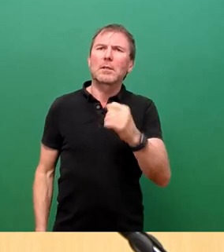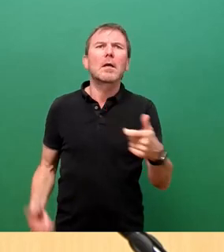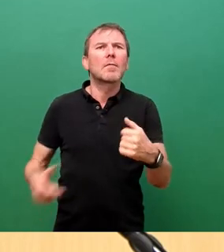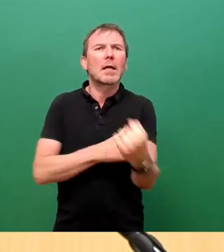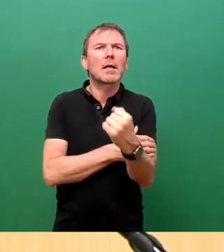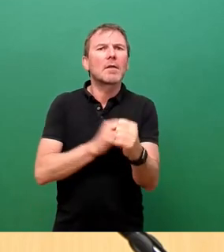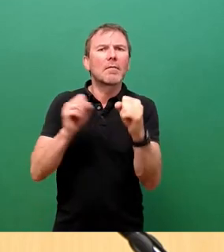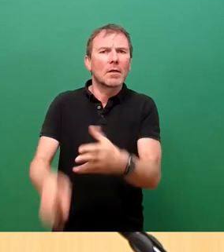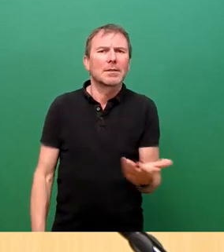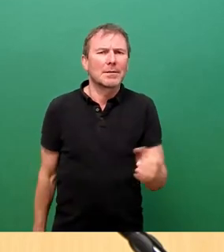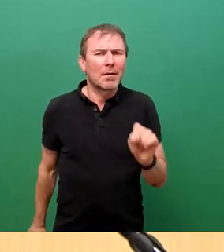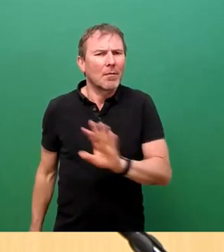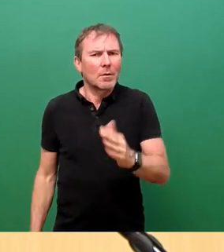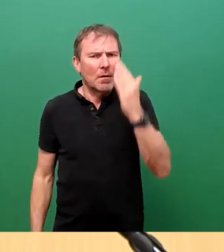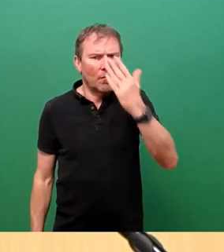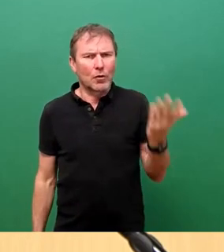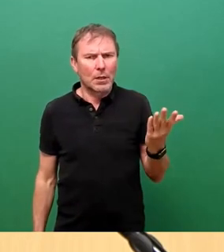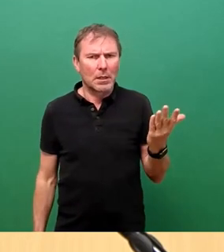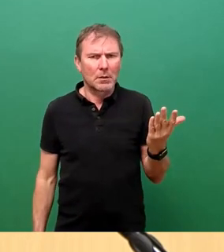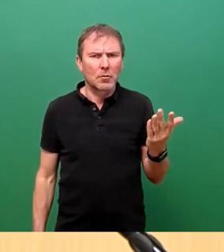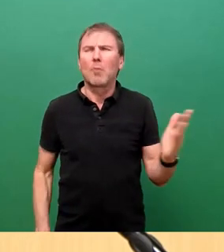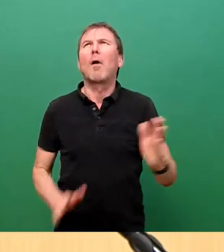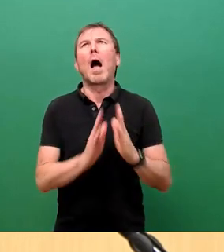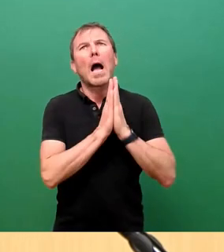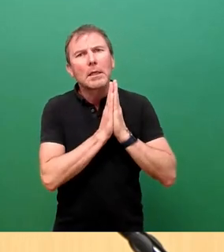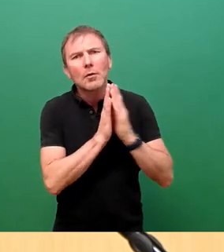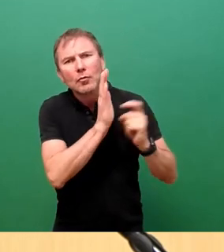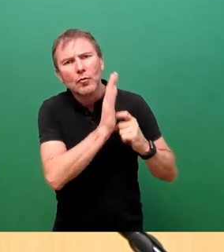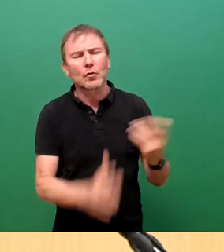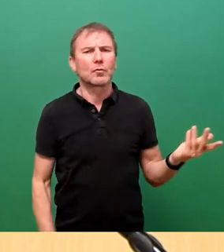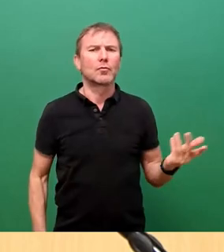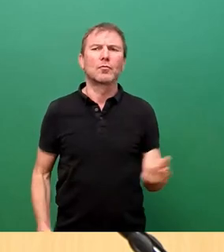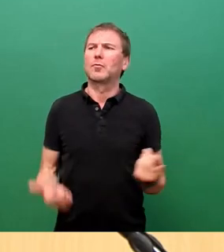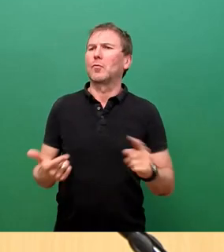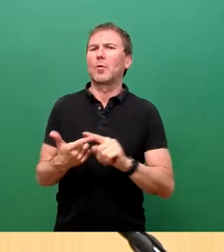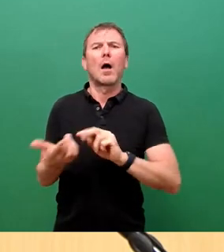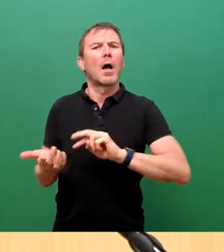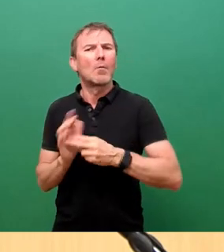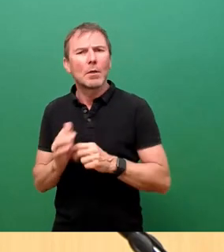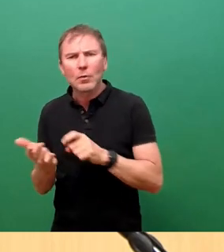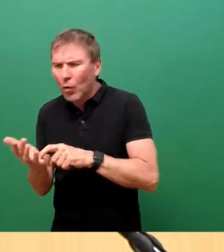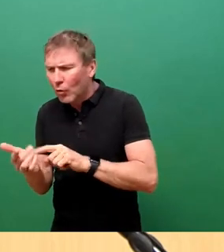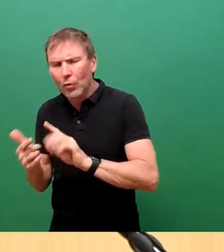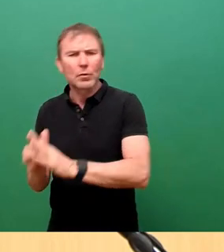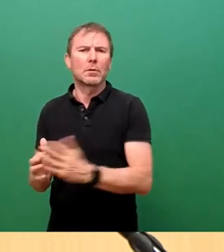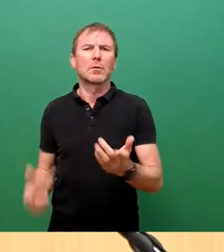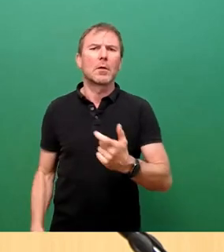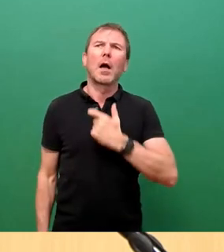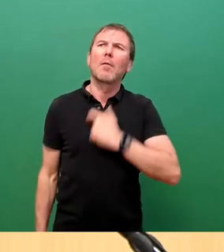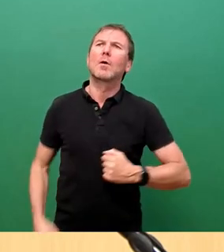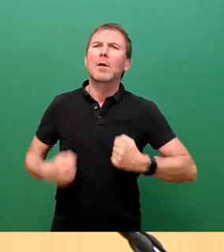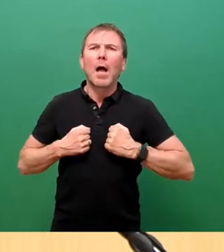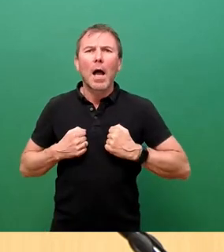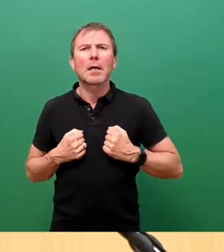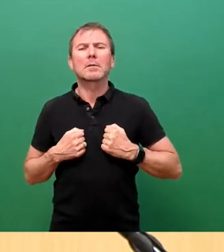Egal aus welchen Gründen, ob jetzt aus religiösen Gründen oder aus politischen Gründen oder aus persönlicher Angst, die sich nie impfen